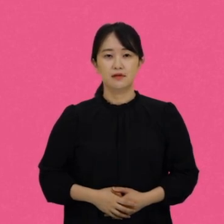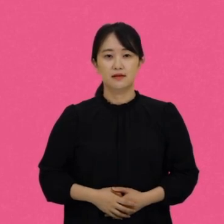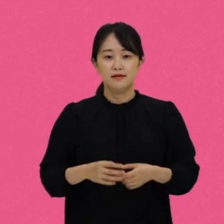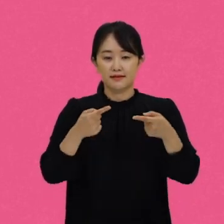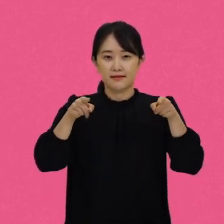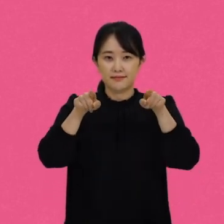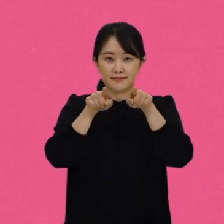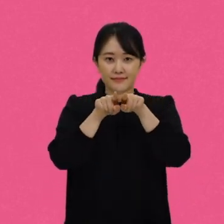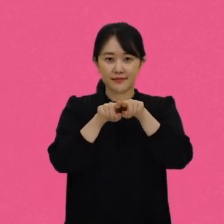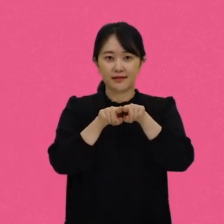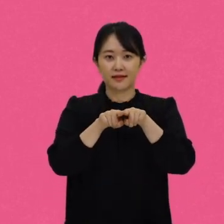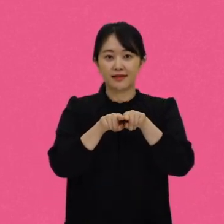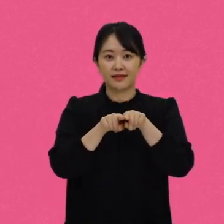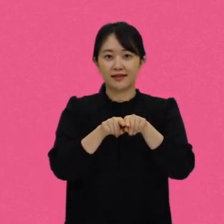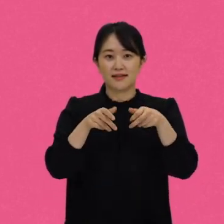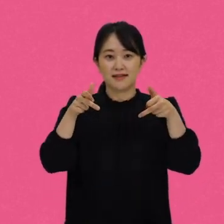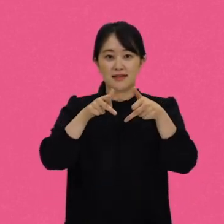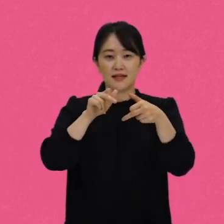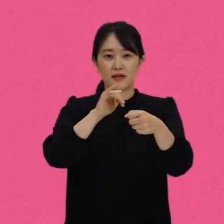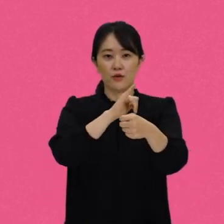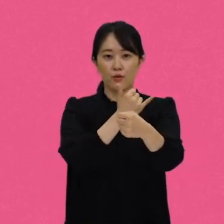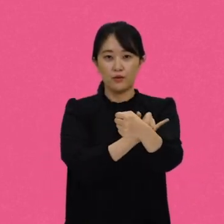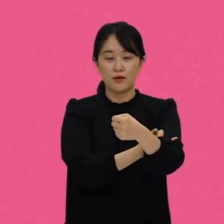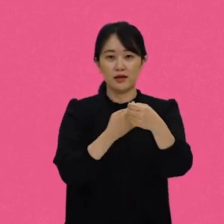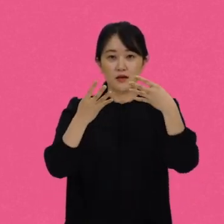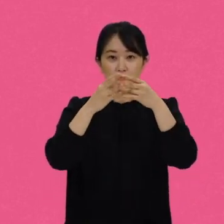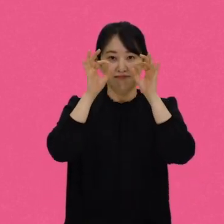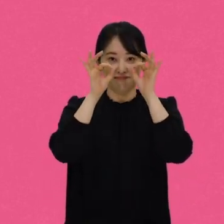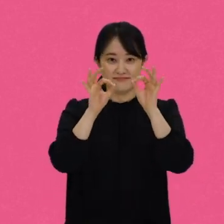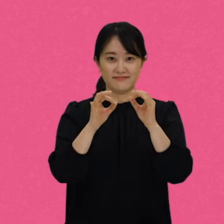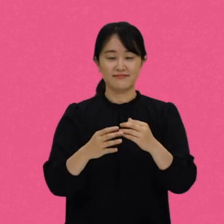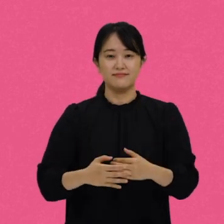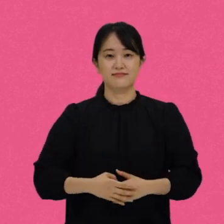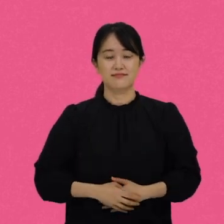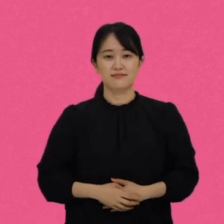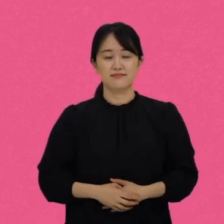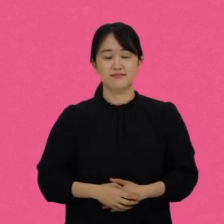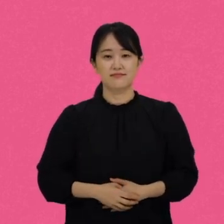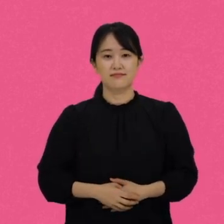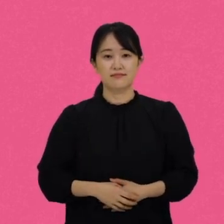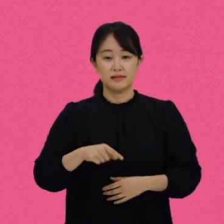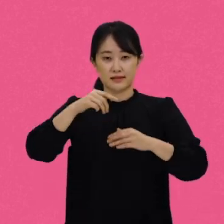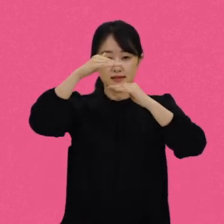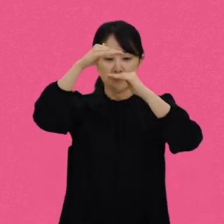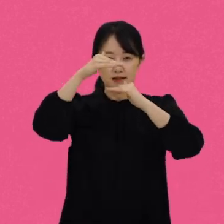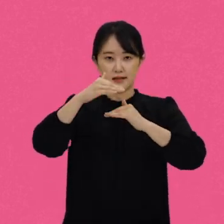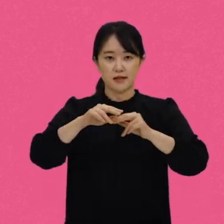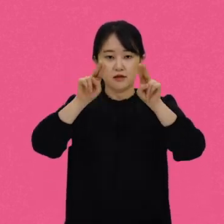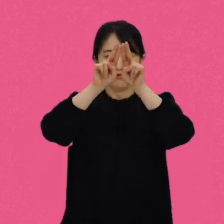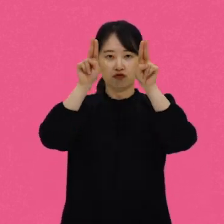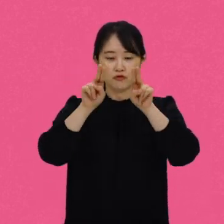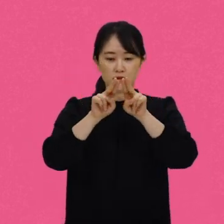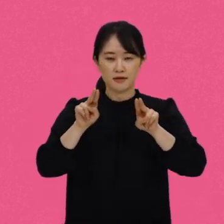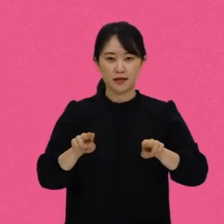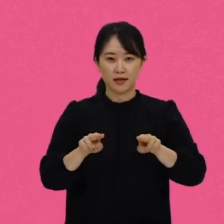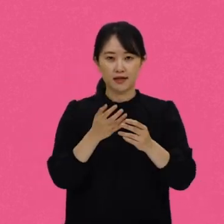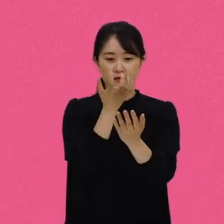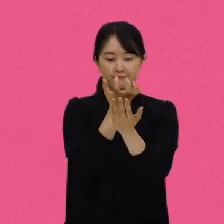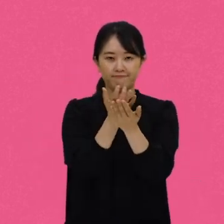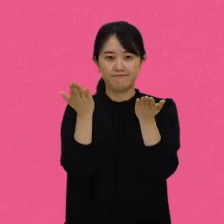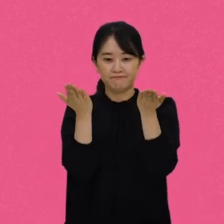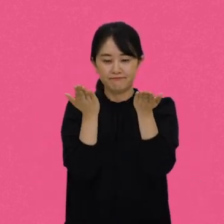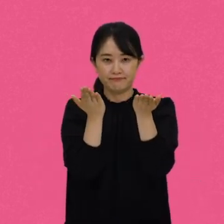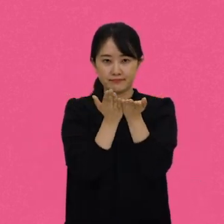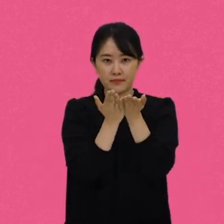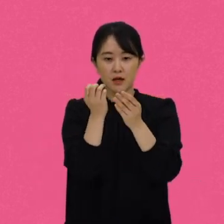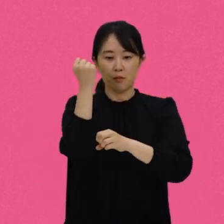그럼 함께 유엔 장애인권리협약을 한번 둘러볼까요? 이 협약은 국제조약의 형식에 맞게 협약